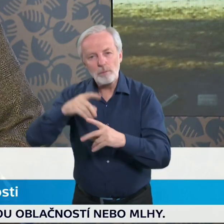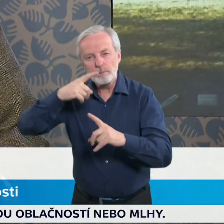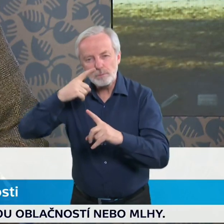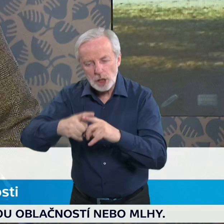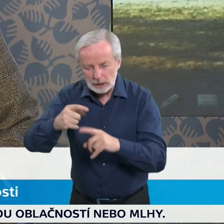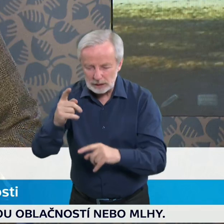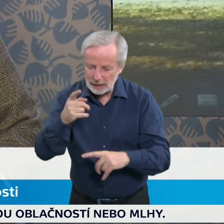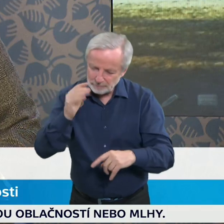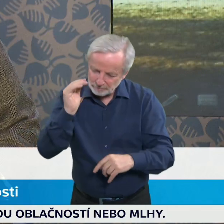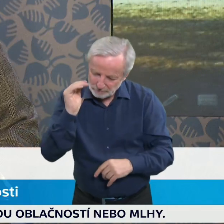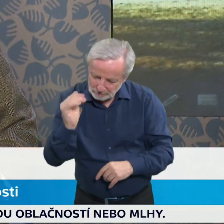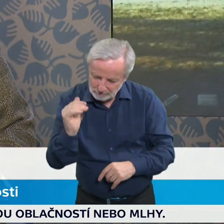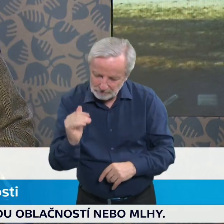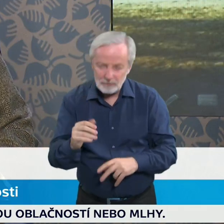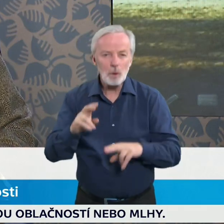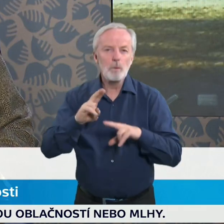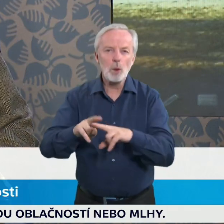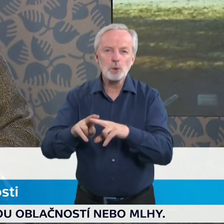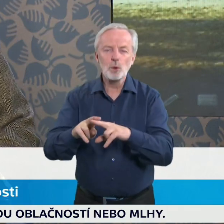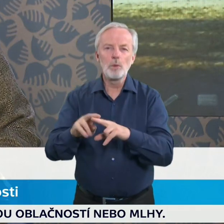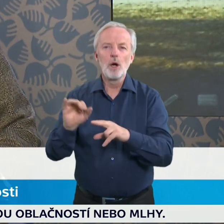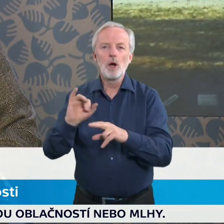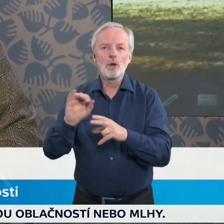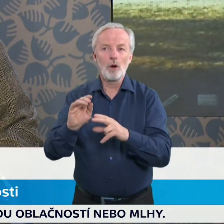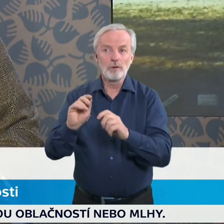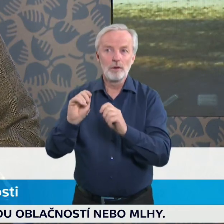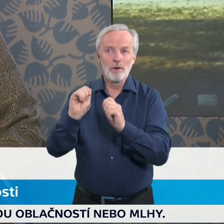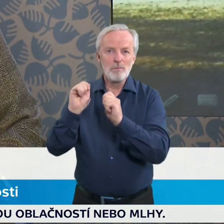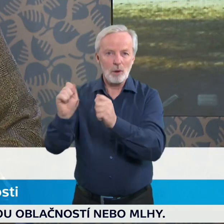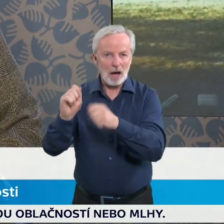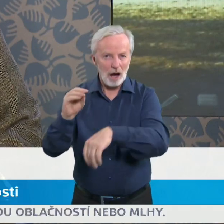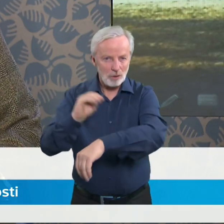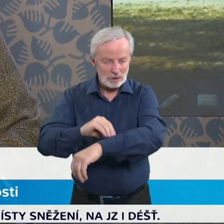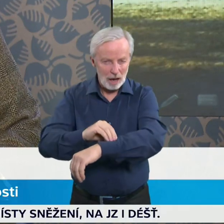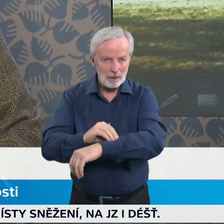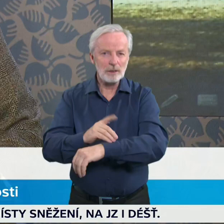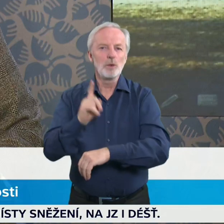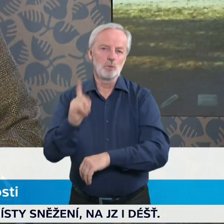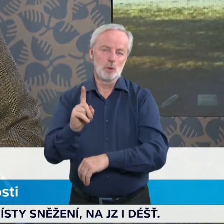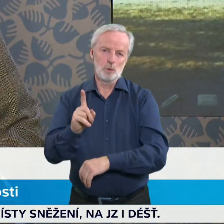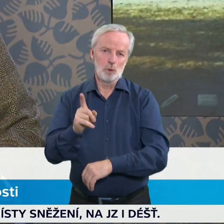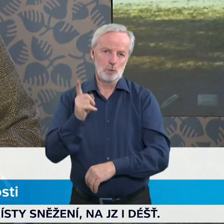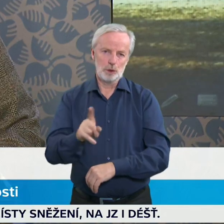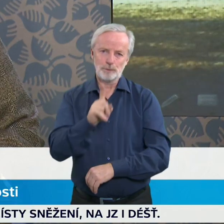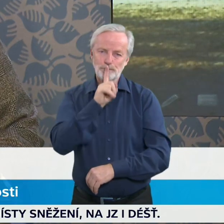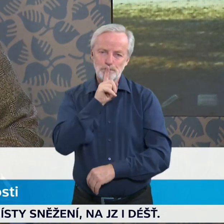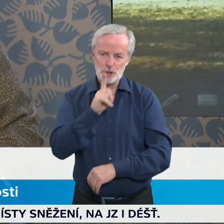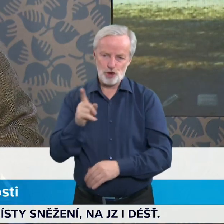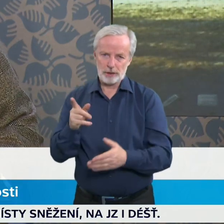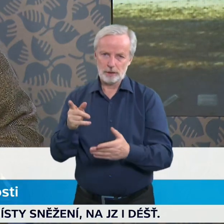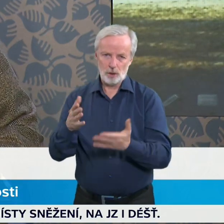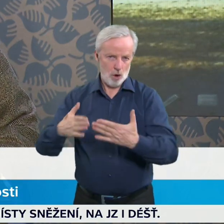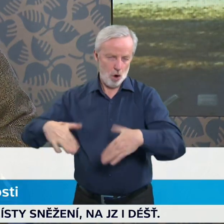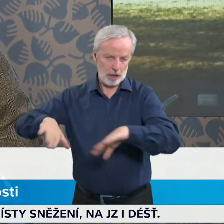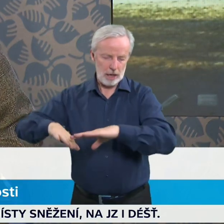přechodné ustanovení a účinnost. Návrh upravuje postupy pro přijetí a